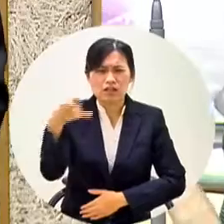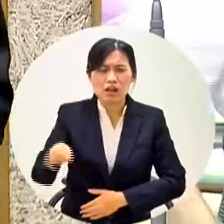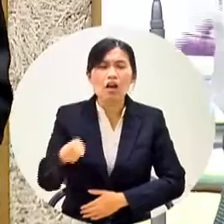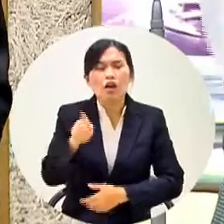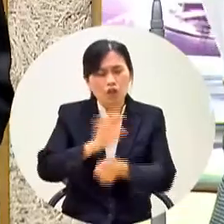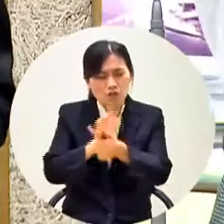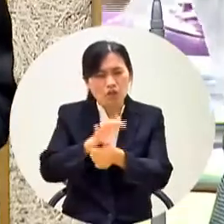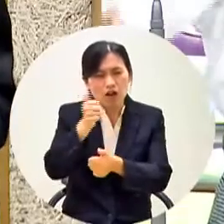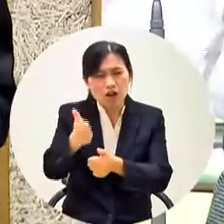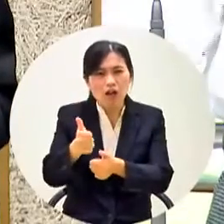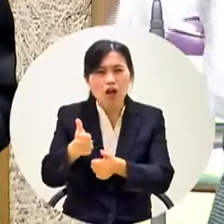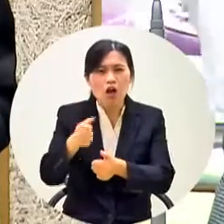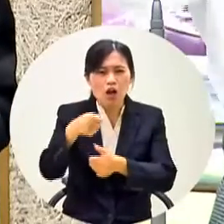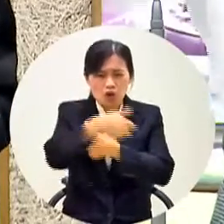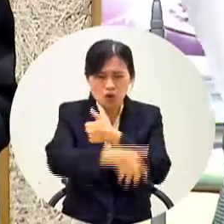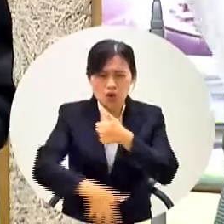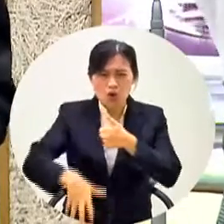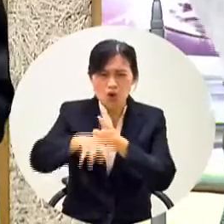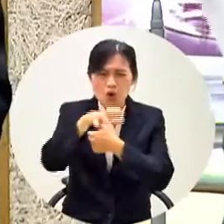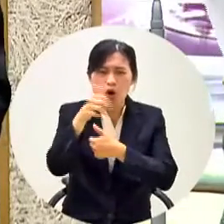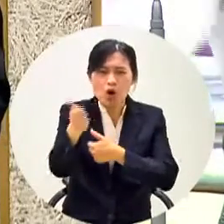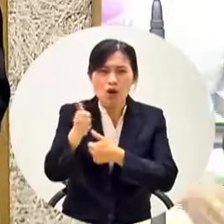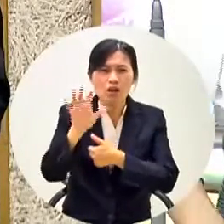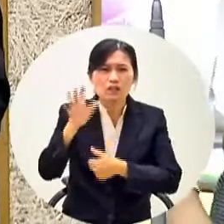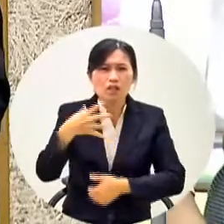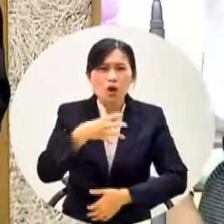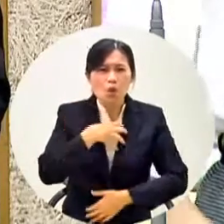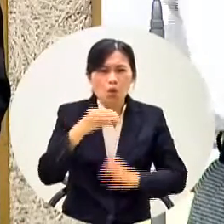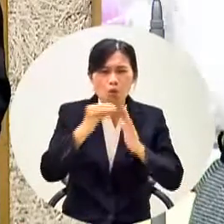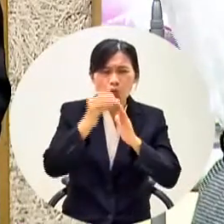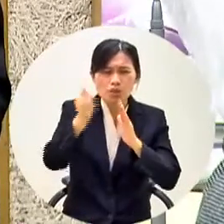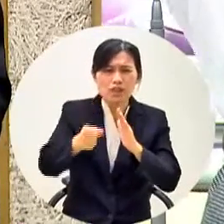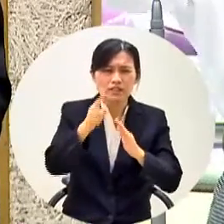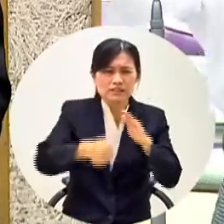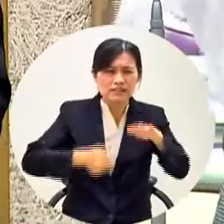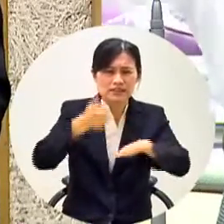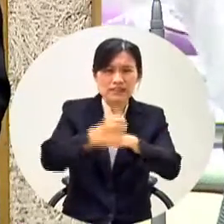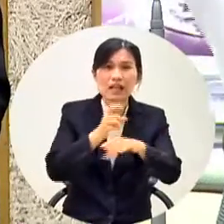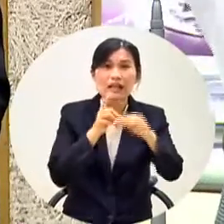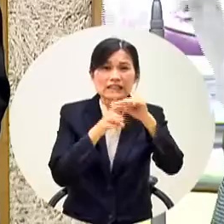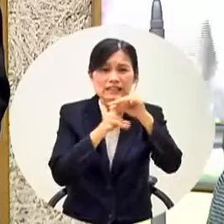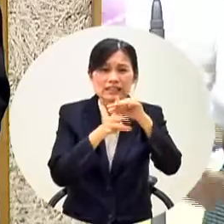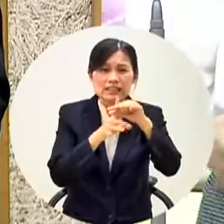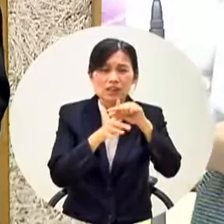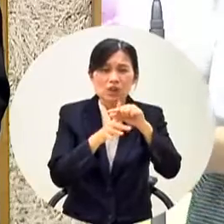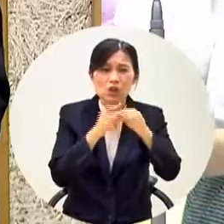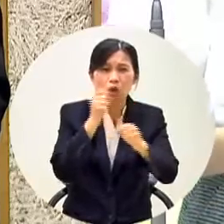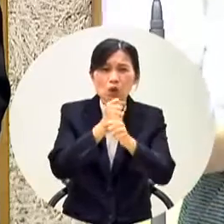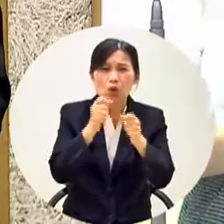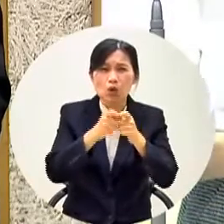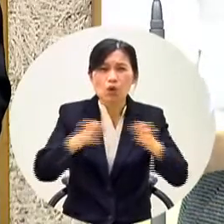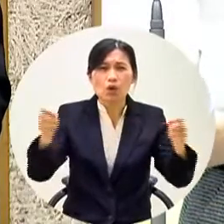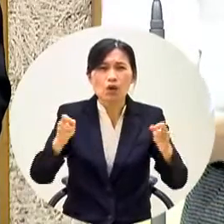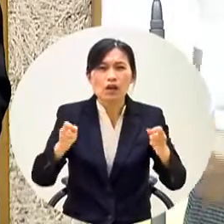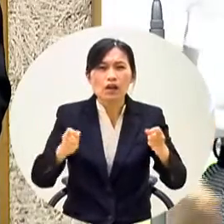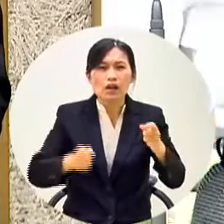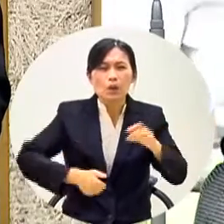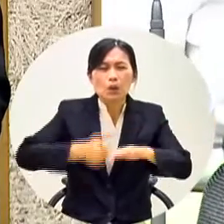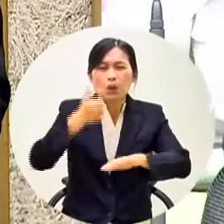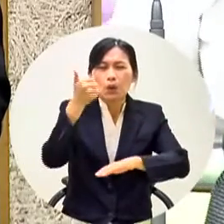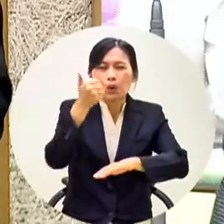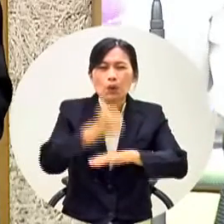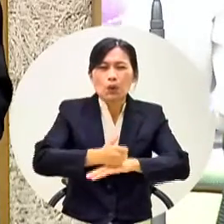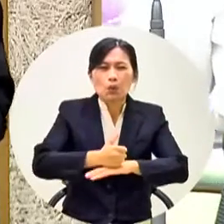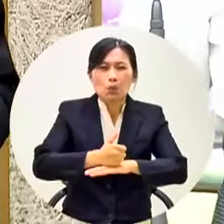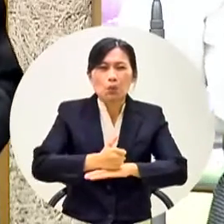有的局處很好但是吳局長你可能呆久了台中你可能跟韓市長呆久了貴族的學校所以你今天